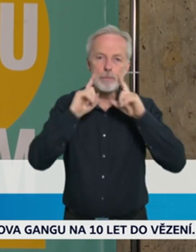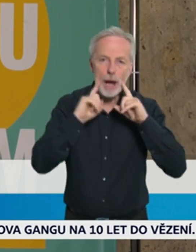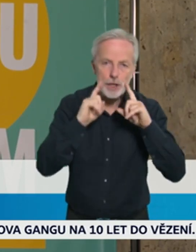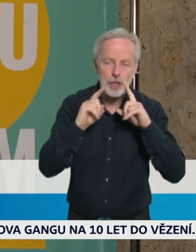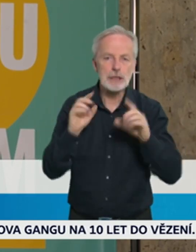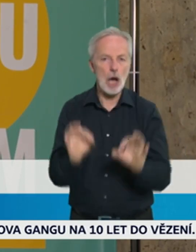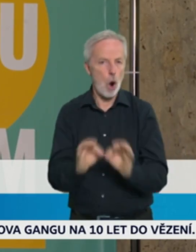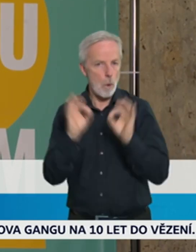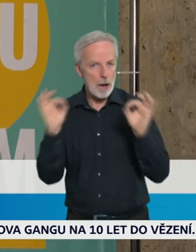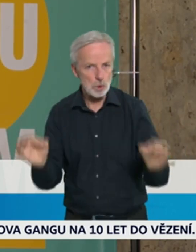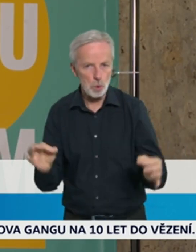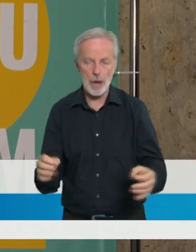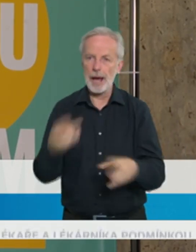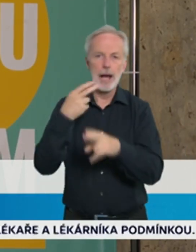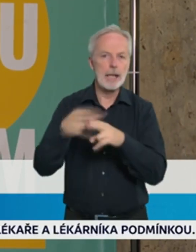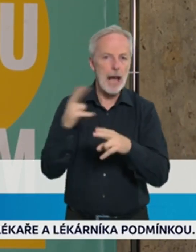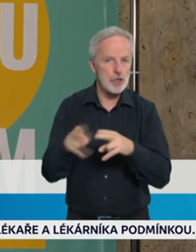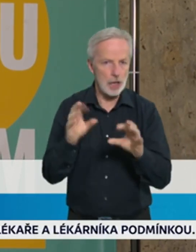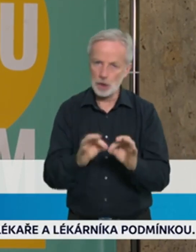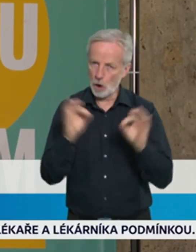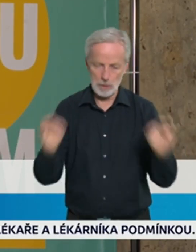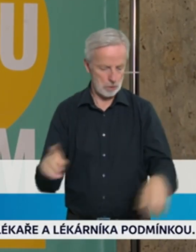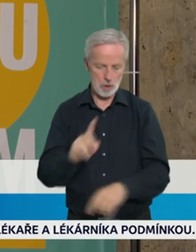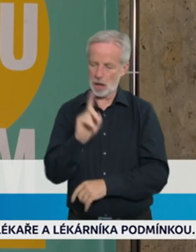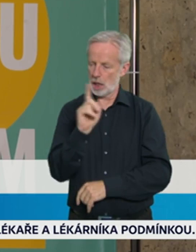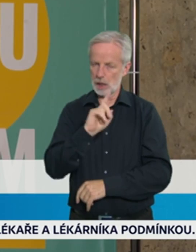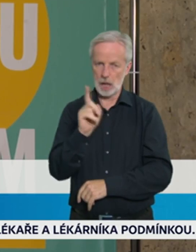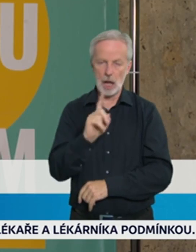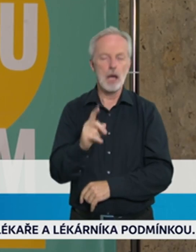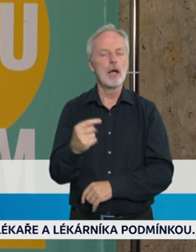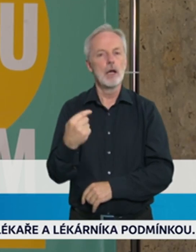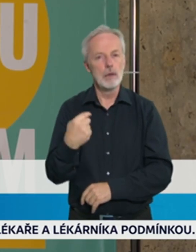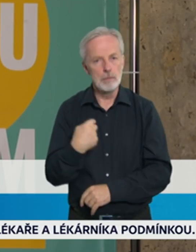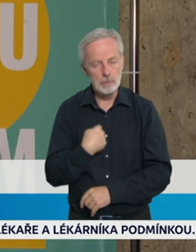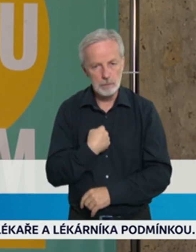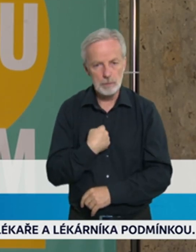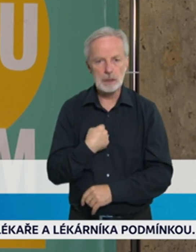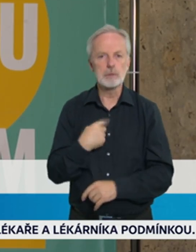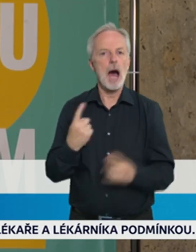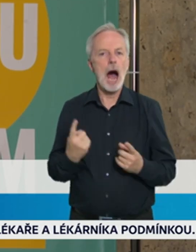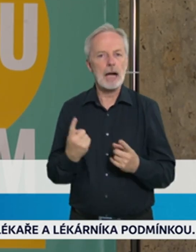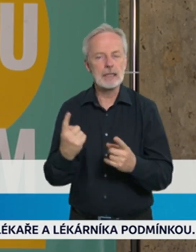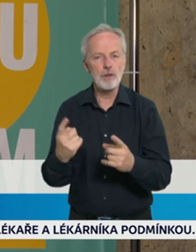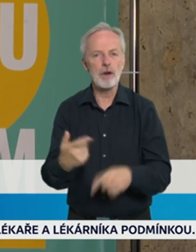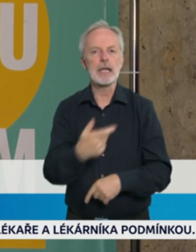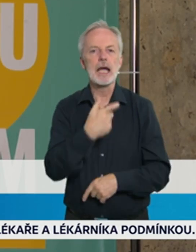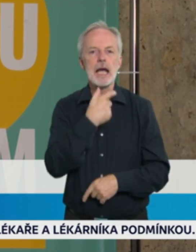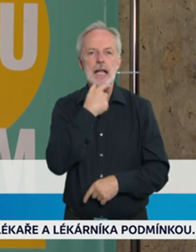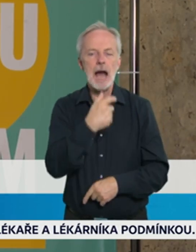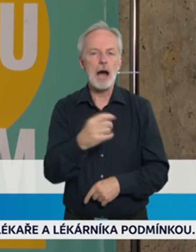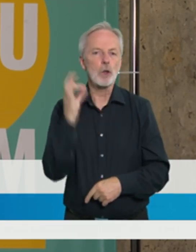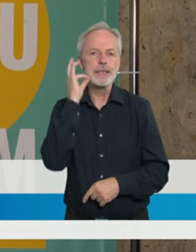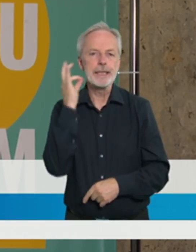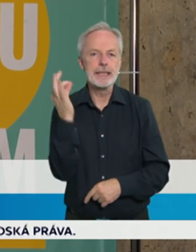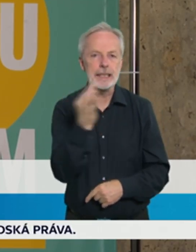něco podobného. My jsme aktivovali plně opět národní dispečing, lůžkové potažmo intenzivní